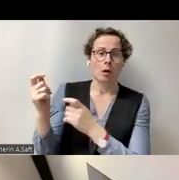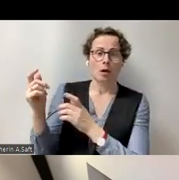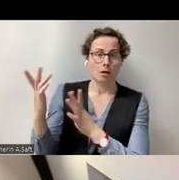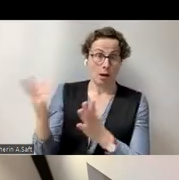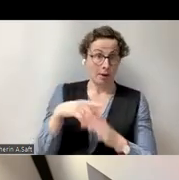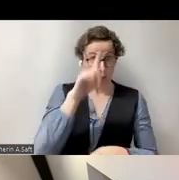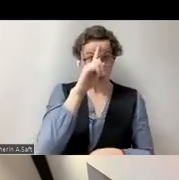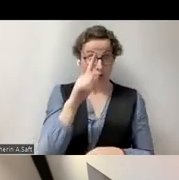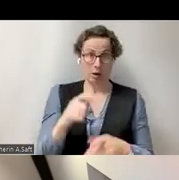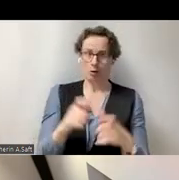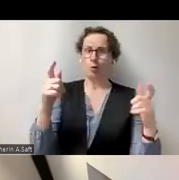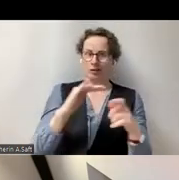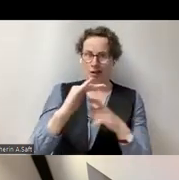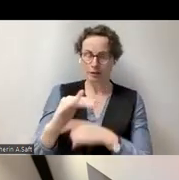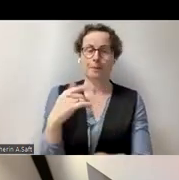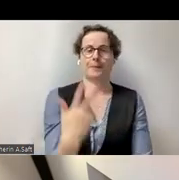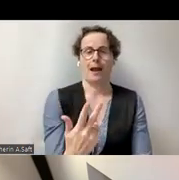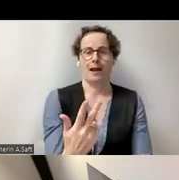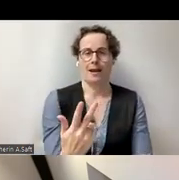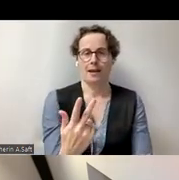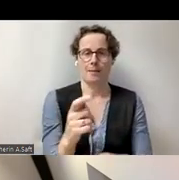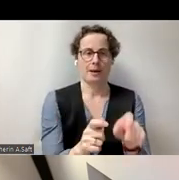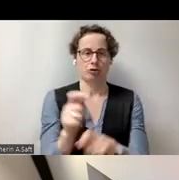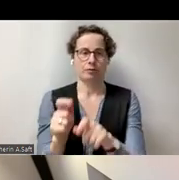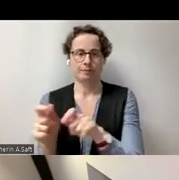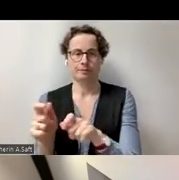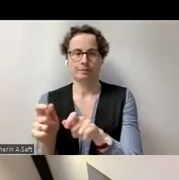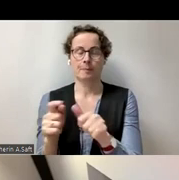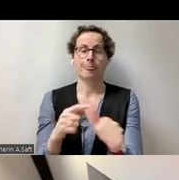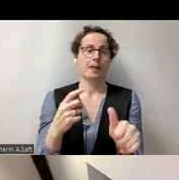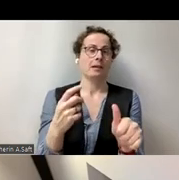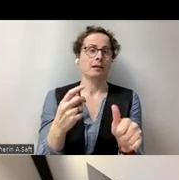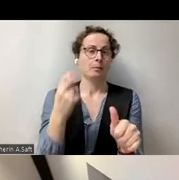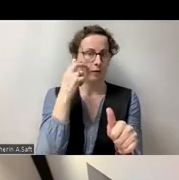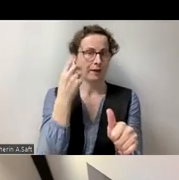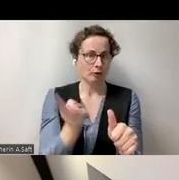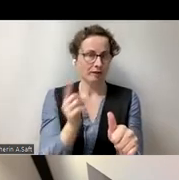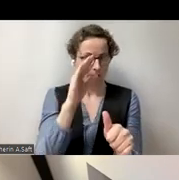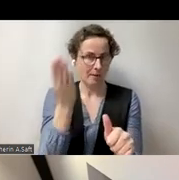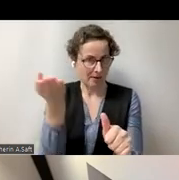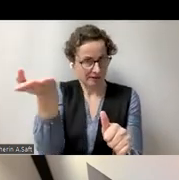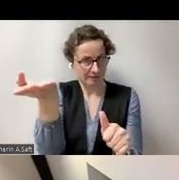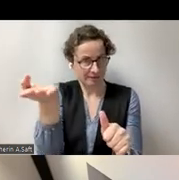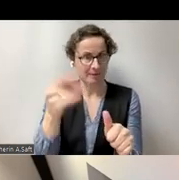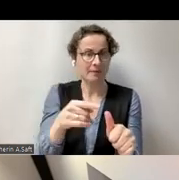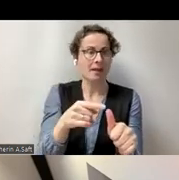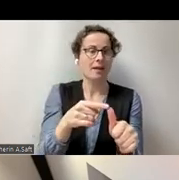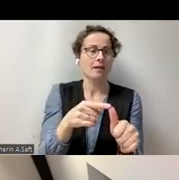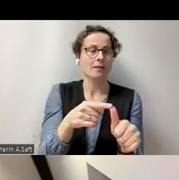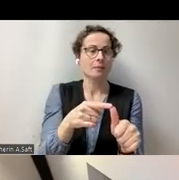Experten. Das ist der Professor Zimmermann, Grieger Strutz und